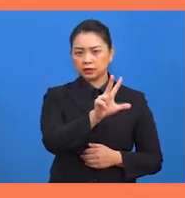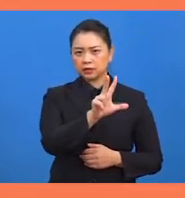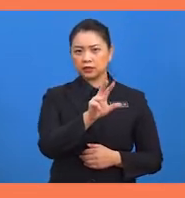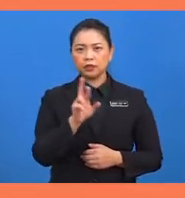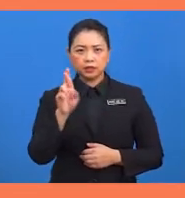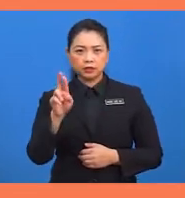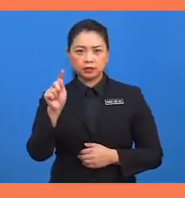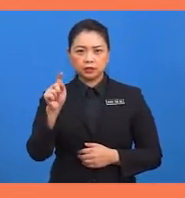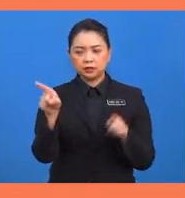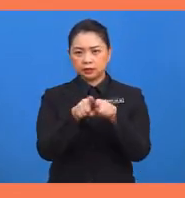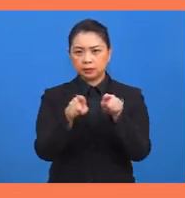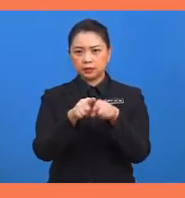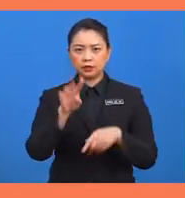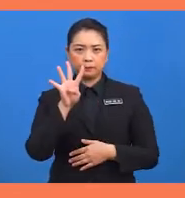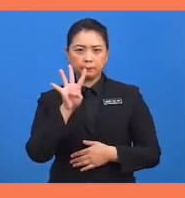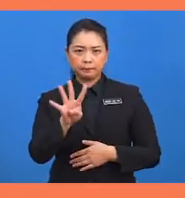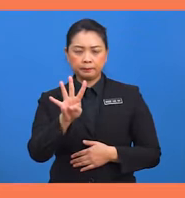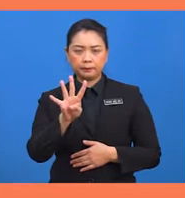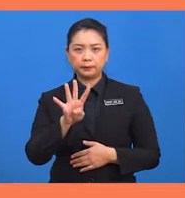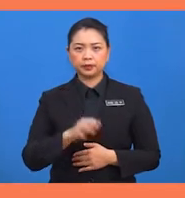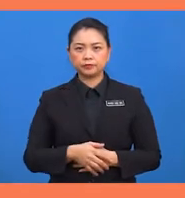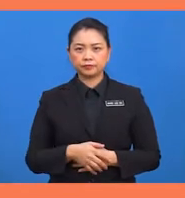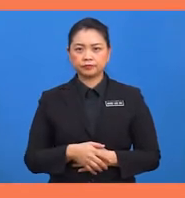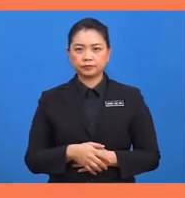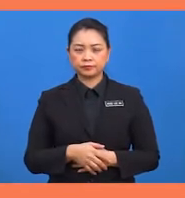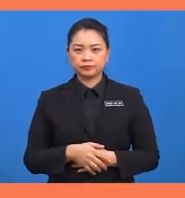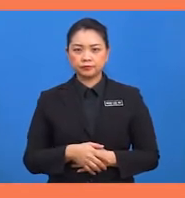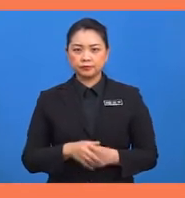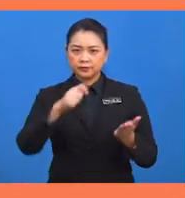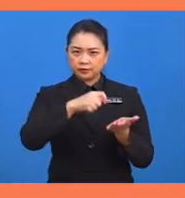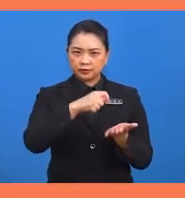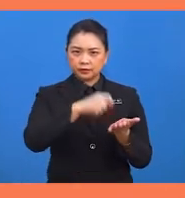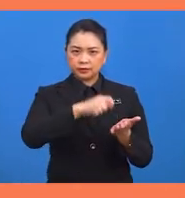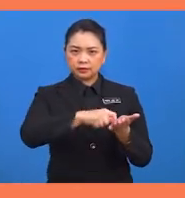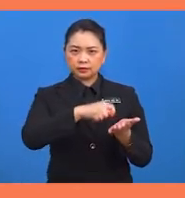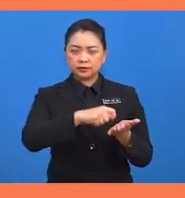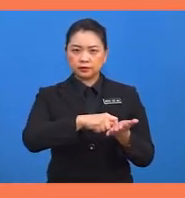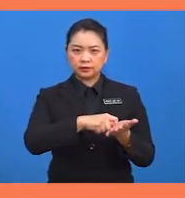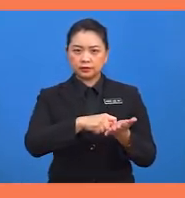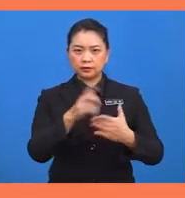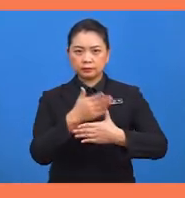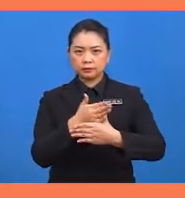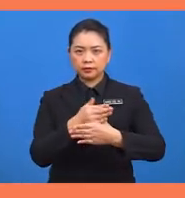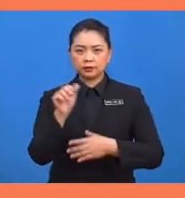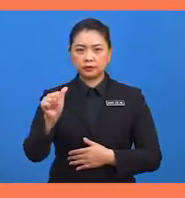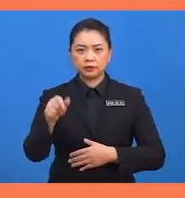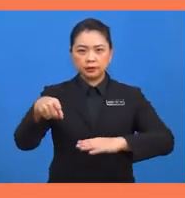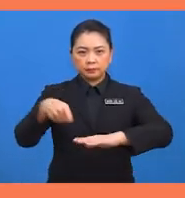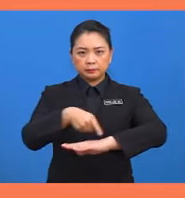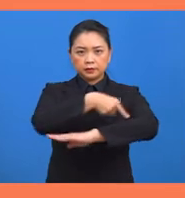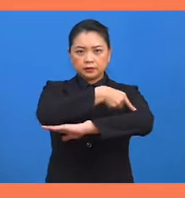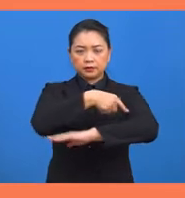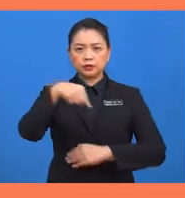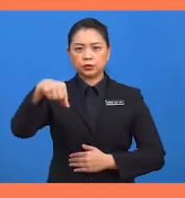dan RT sama dengan 4 sentimeter. Hitungkan bahagian A